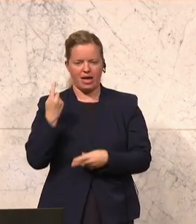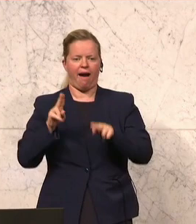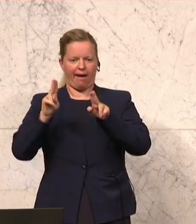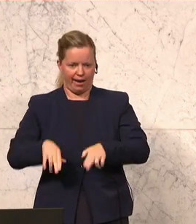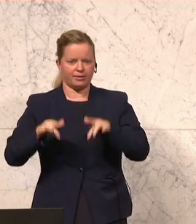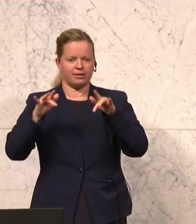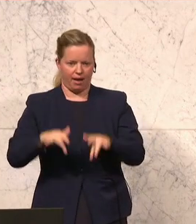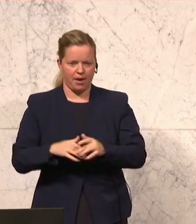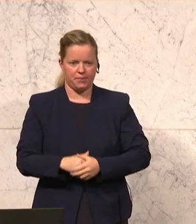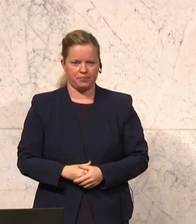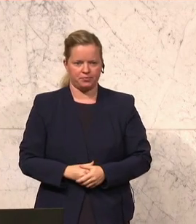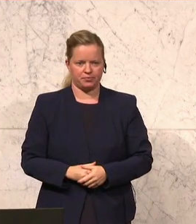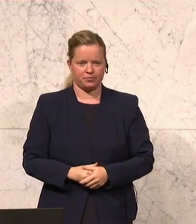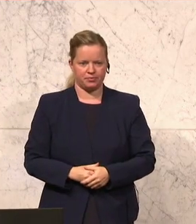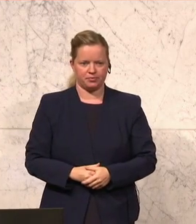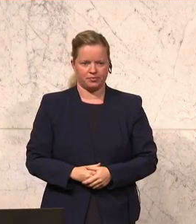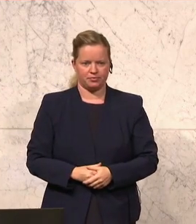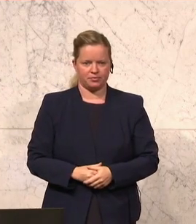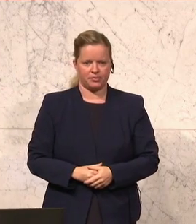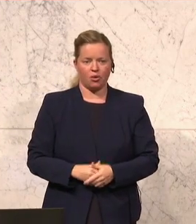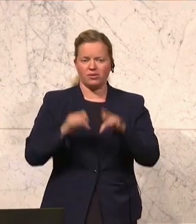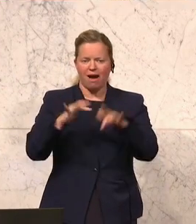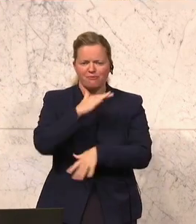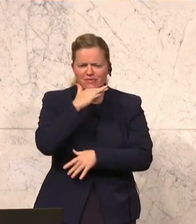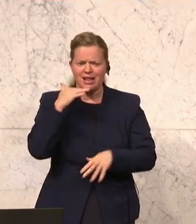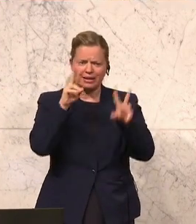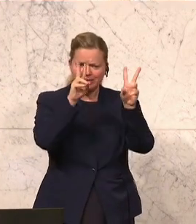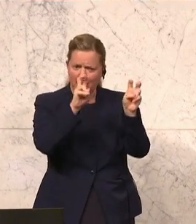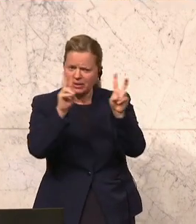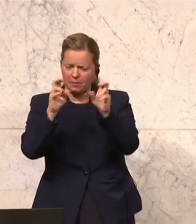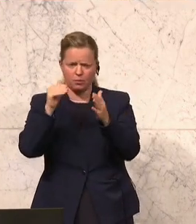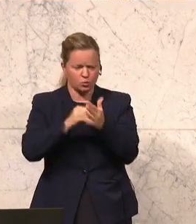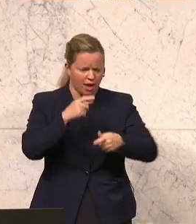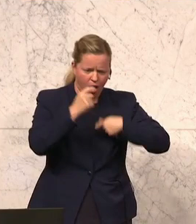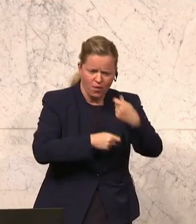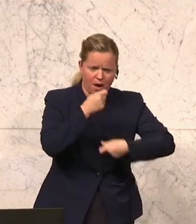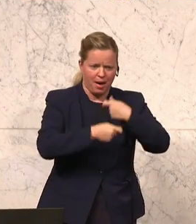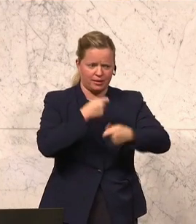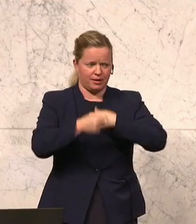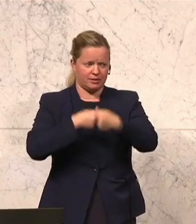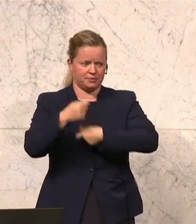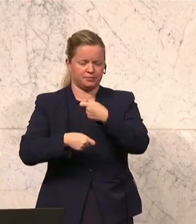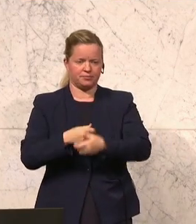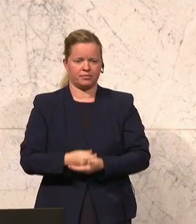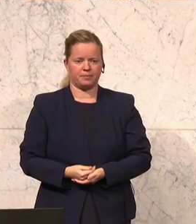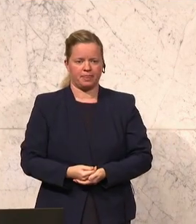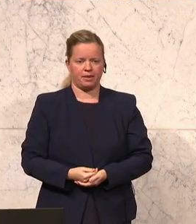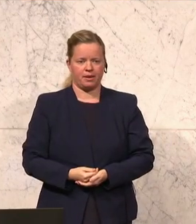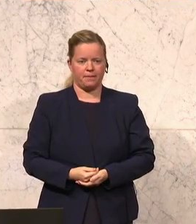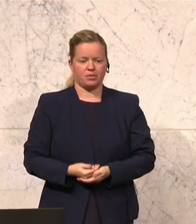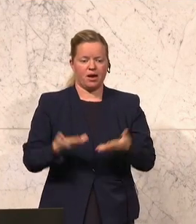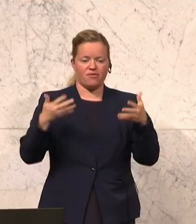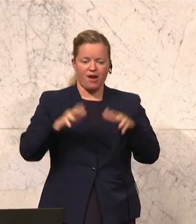Und wir haben jede Menge Themen, die hier aufgearbeitet werden müssen. Ich darf festhalten, die Causa